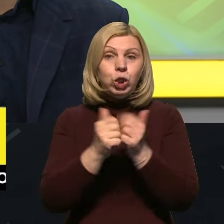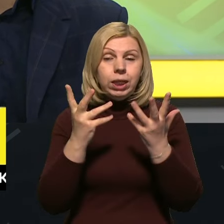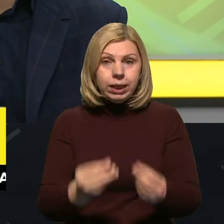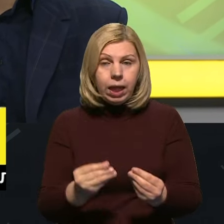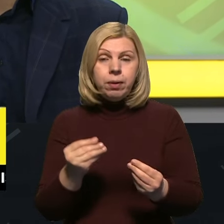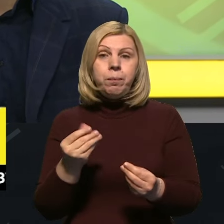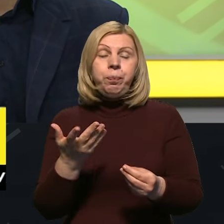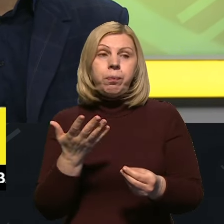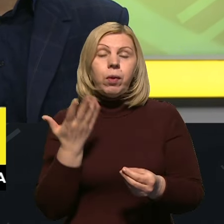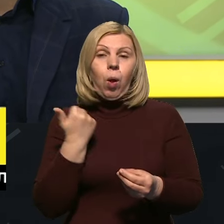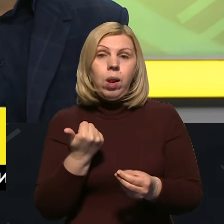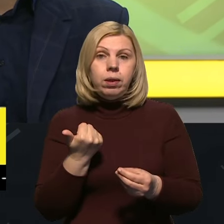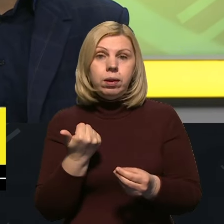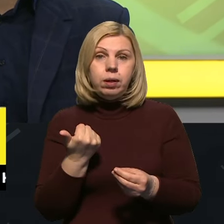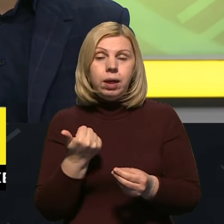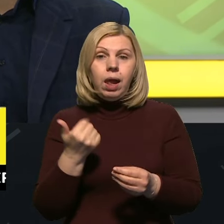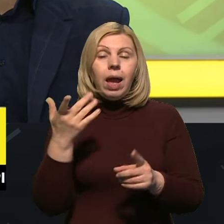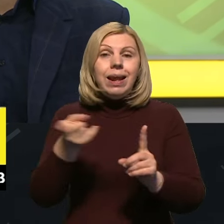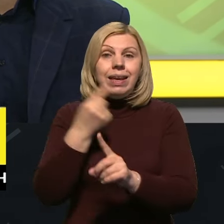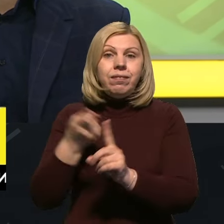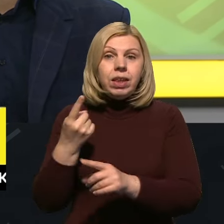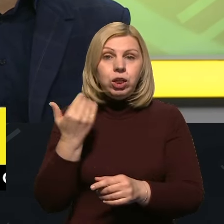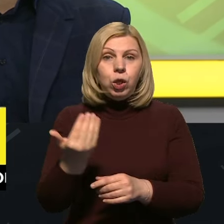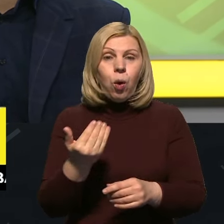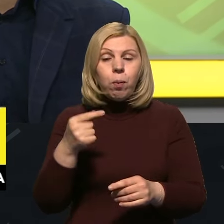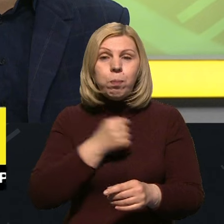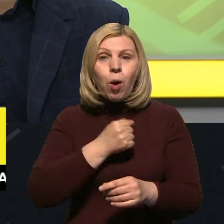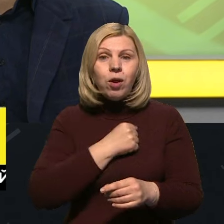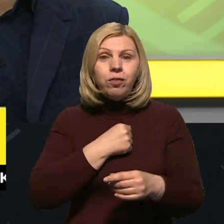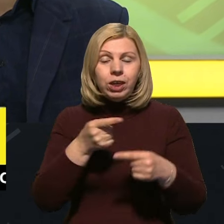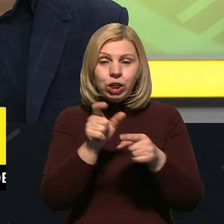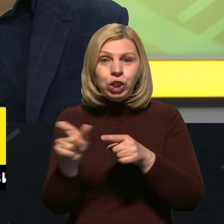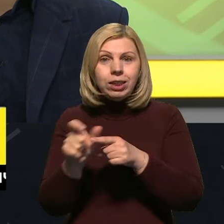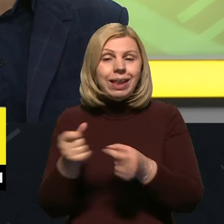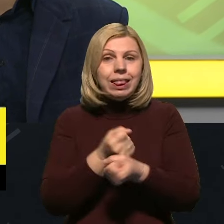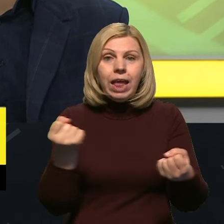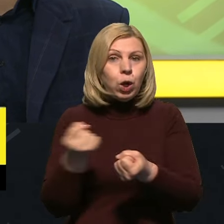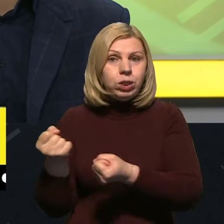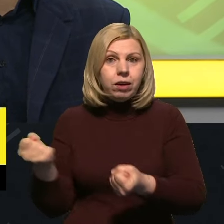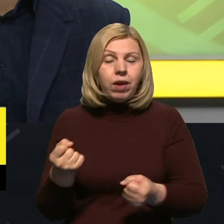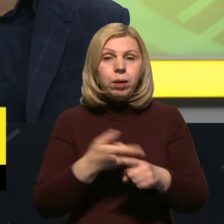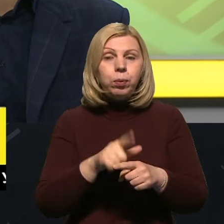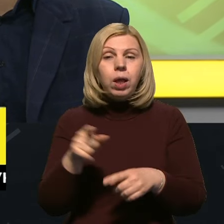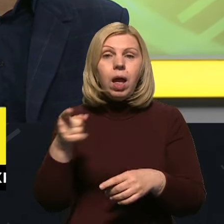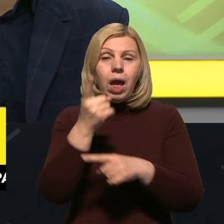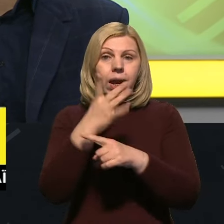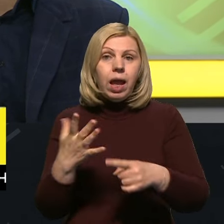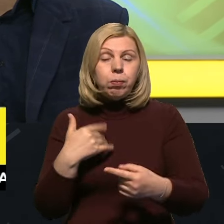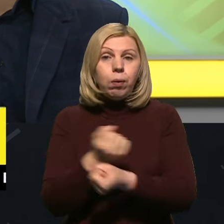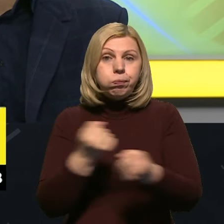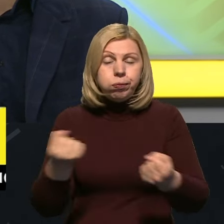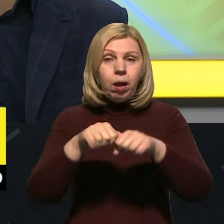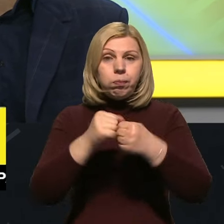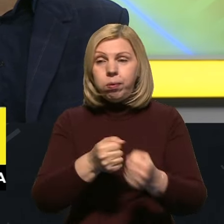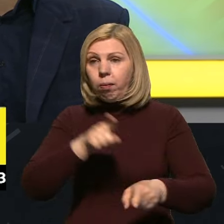ліквідація його бойових частин, які не розірвались, тому що ракета була підбита, бойова частина полетіла в інший